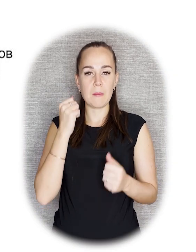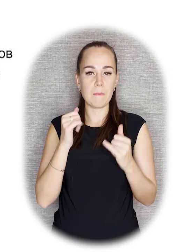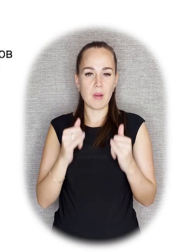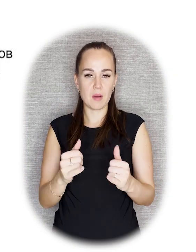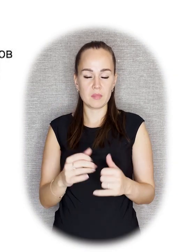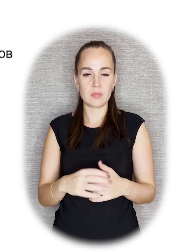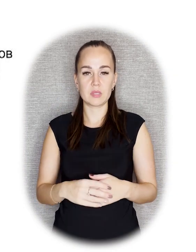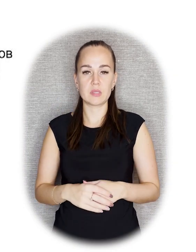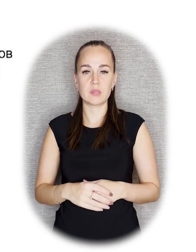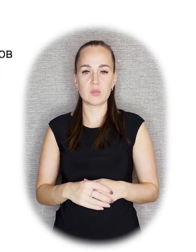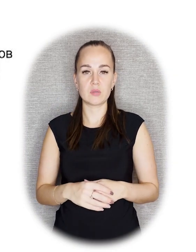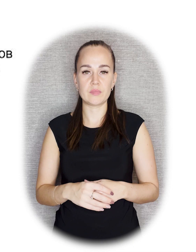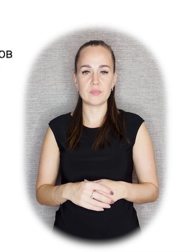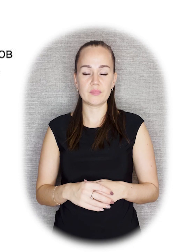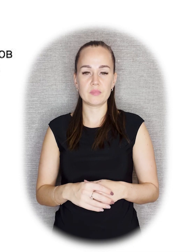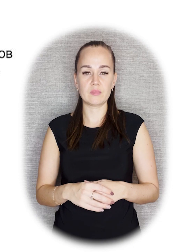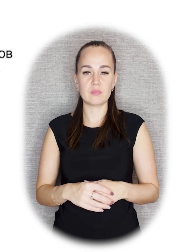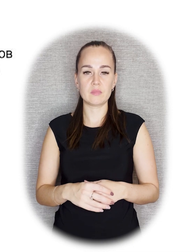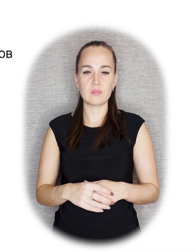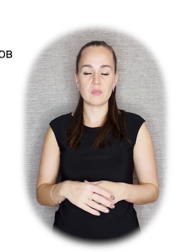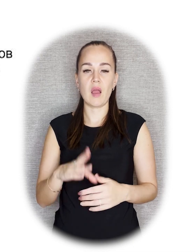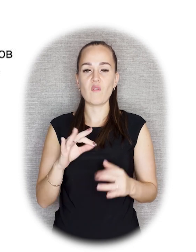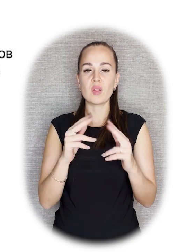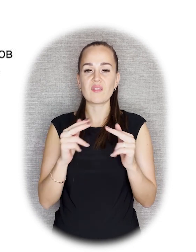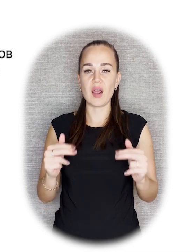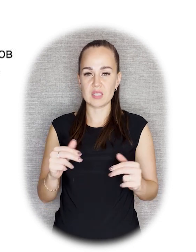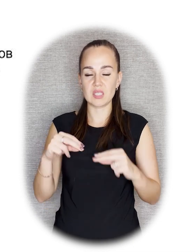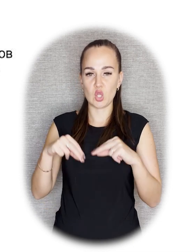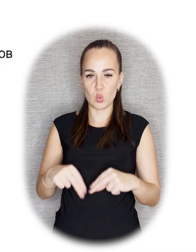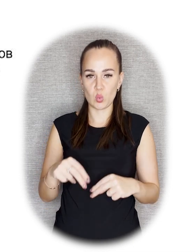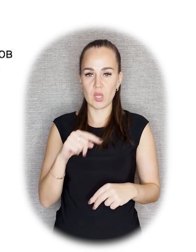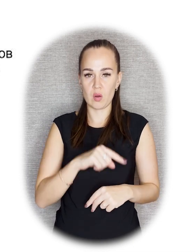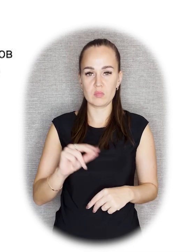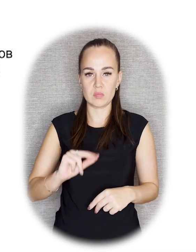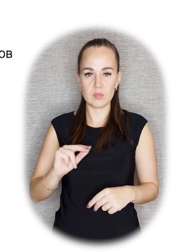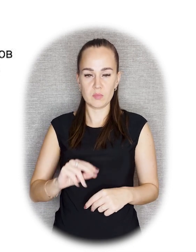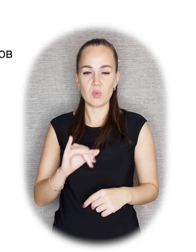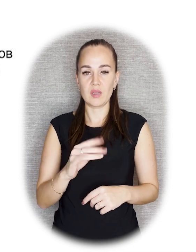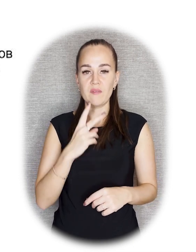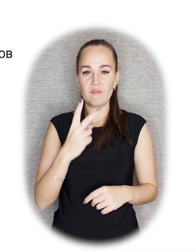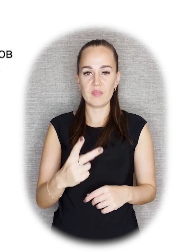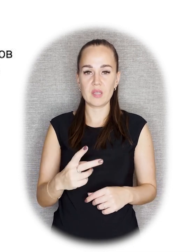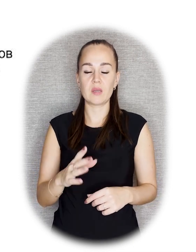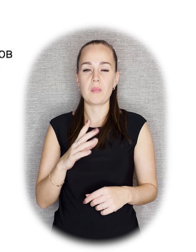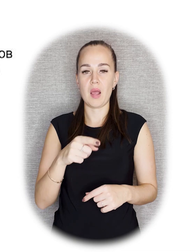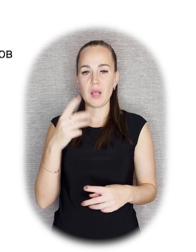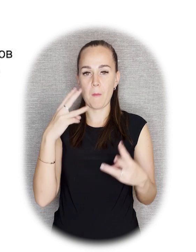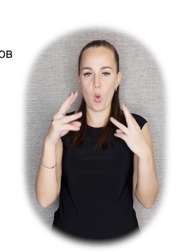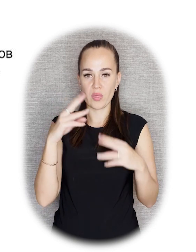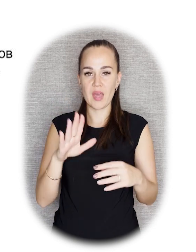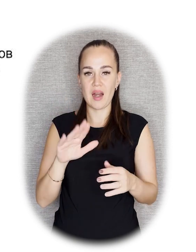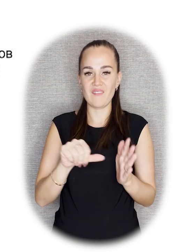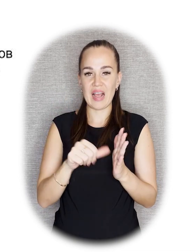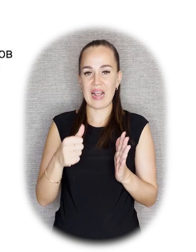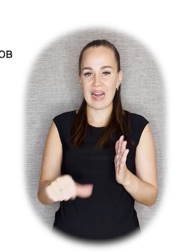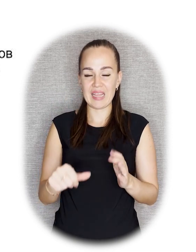памятника великому металлисту. Прямо во дворце Труда он работает. Мы видим, что это модель в